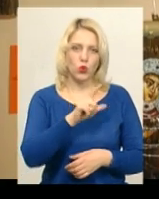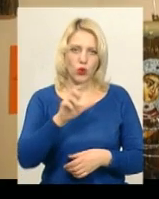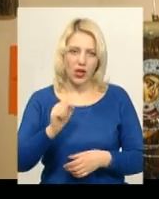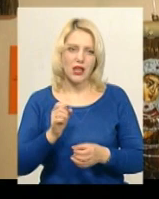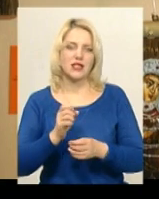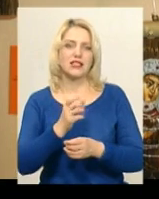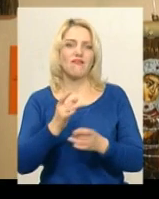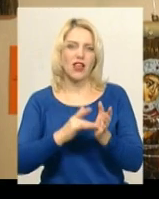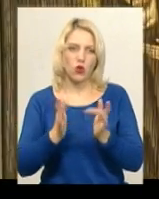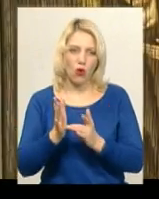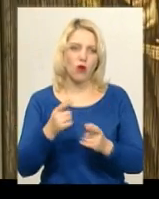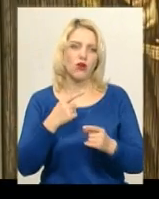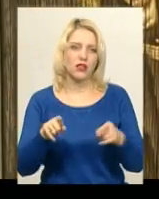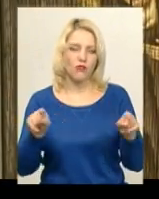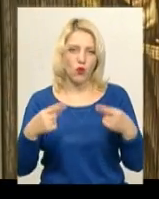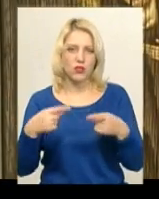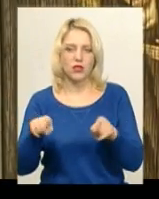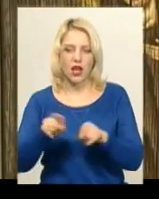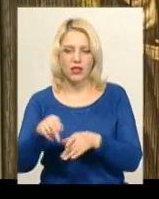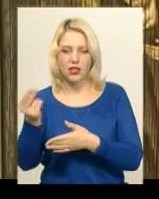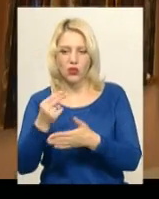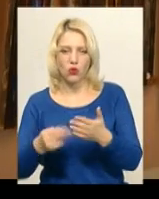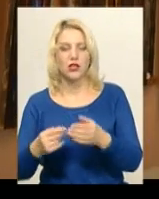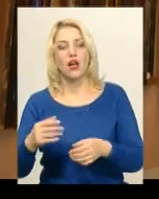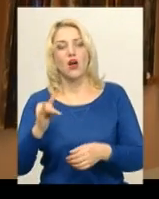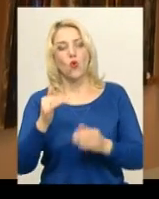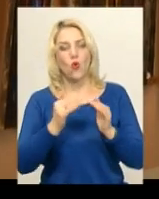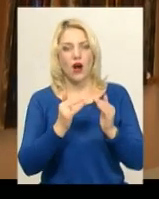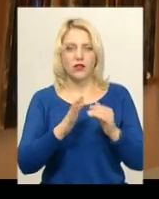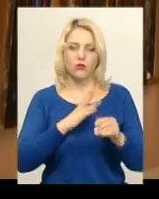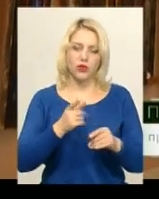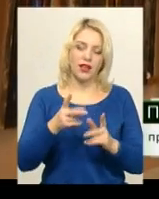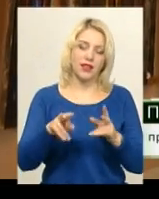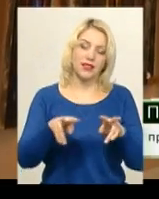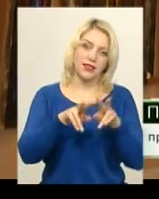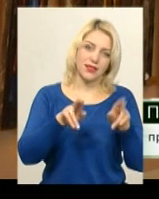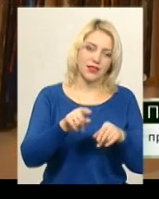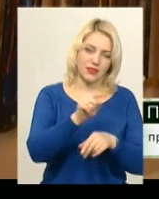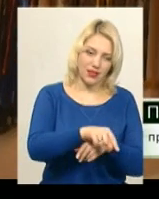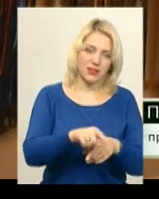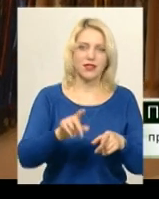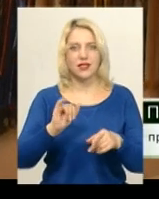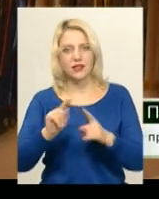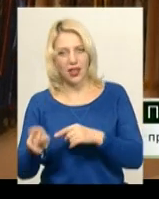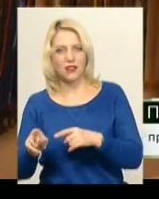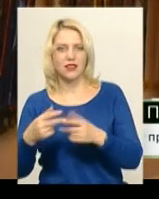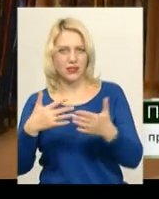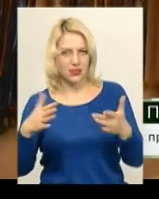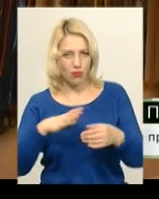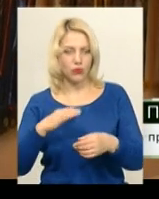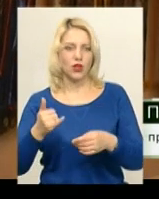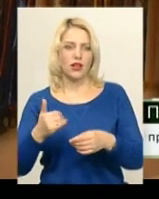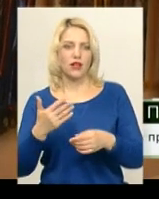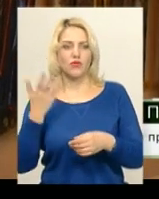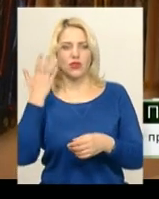Священик каже, у хаті його батьків були і канонічні ікони, і народні. Були і такі, і такі, ну знаєте, час проходить, і зараз от приїхали